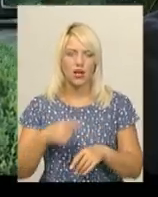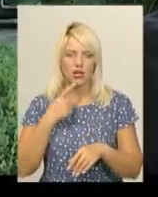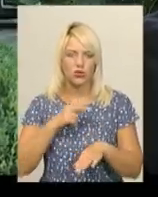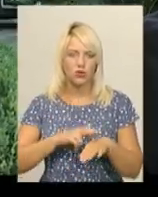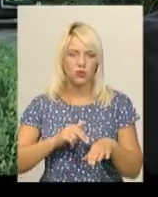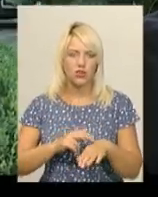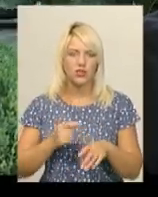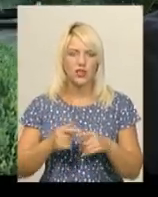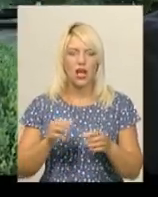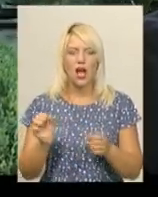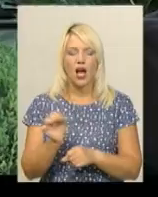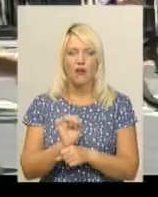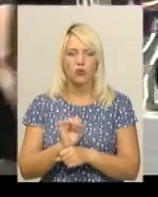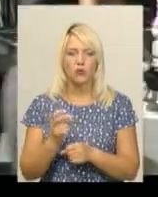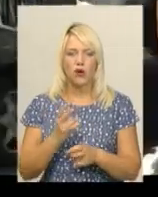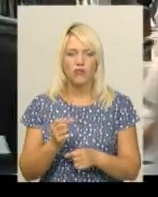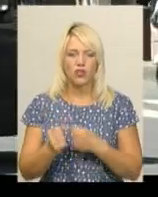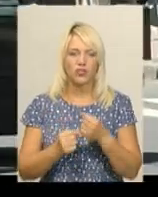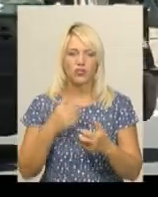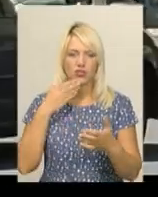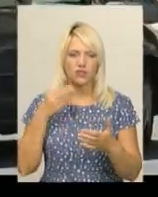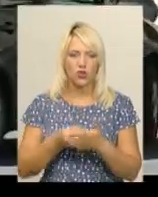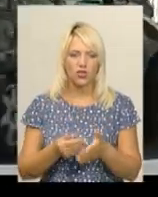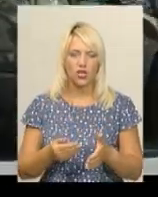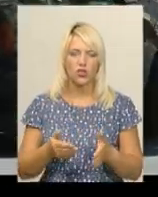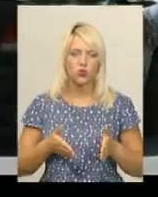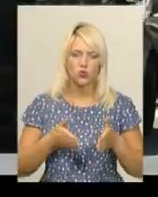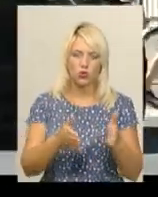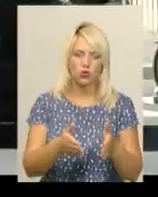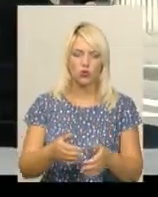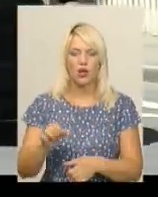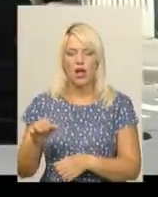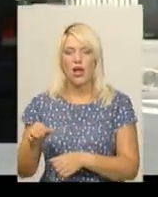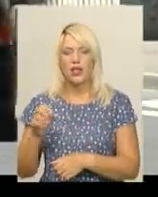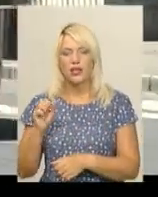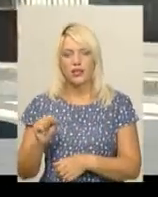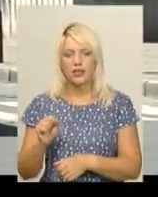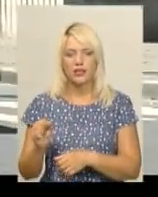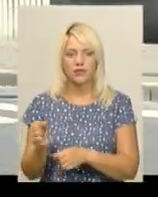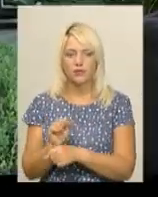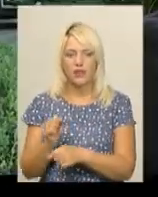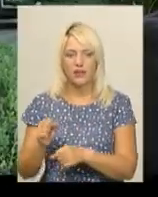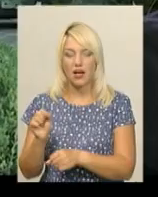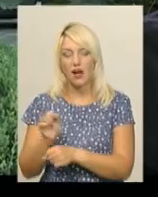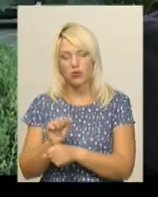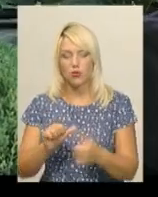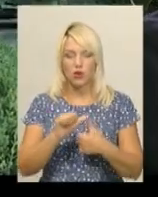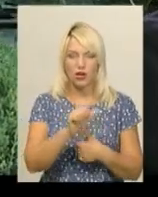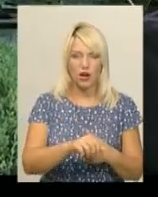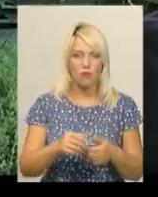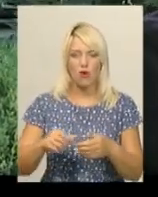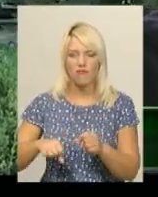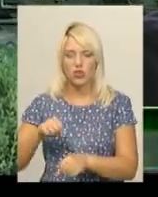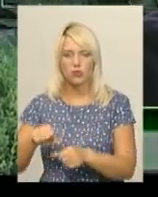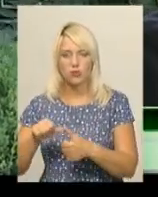Роман Мартинюк. Автомобілісти мають їхати своєю дорогою, велосипедисти – своєю, а пішоходи – своєю. У нас в Хмельницькому невелика